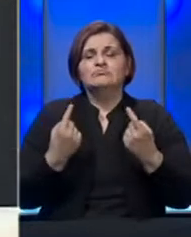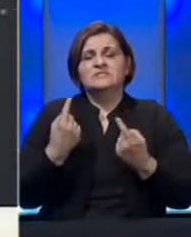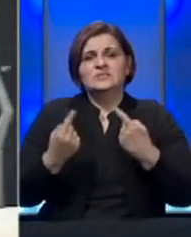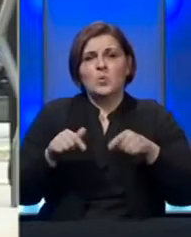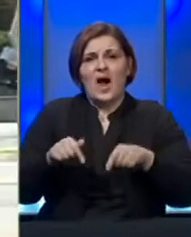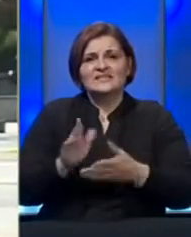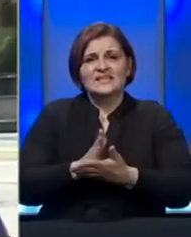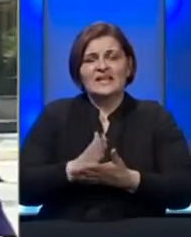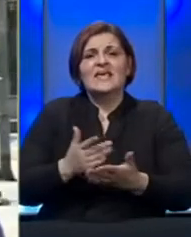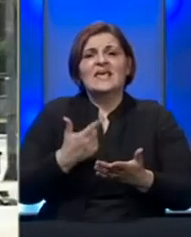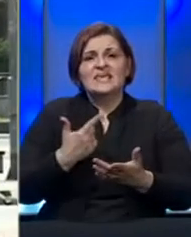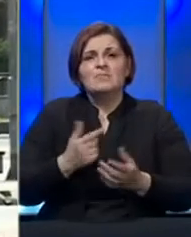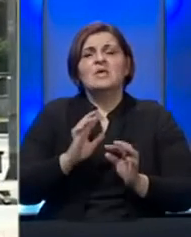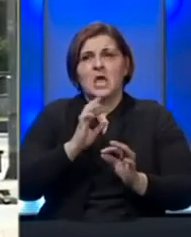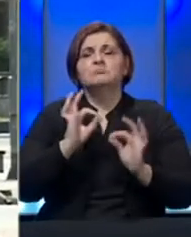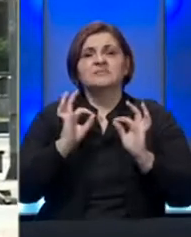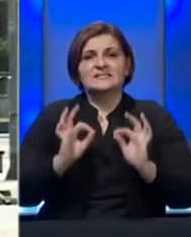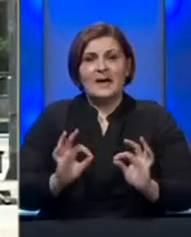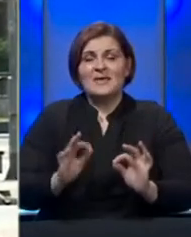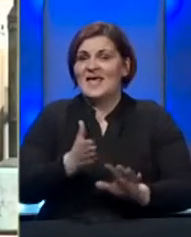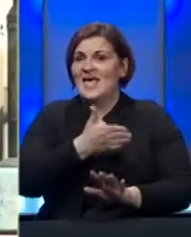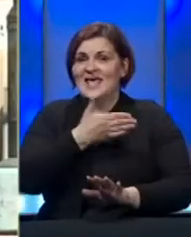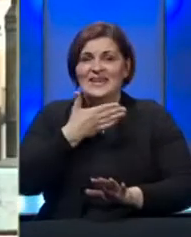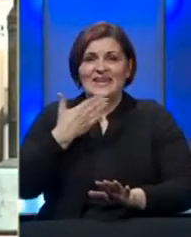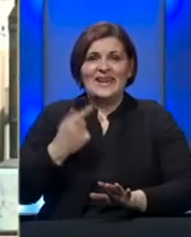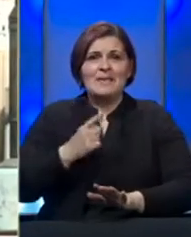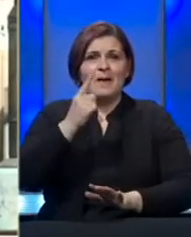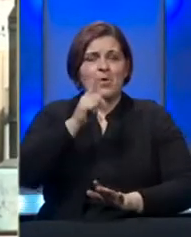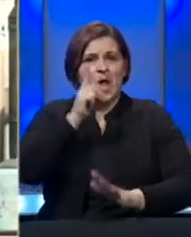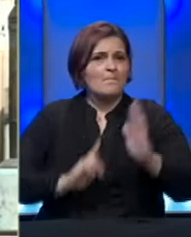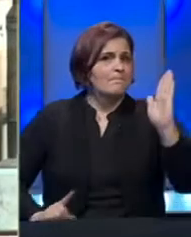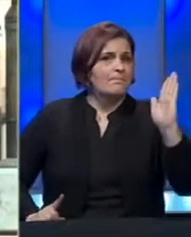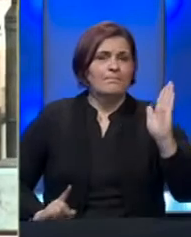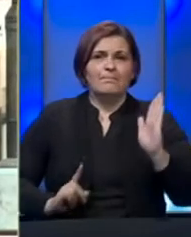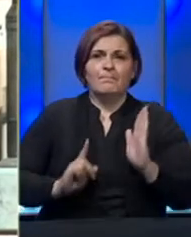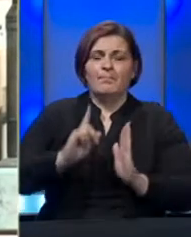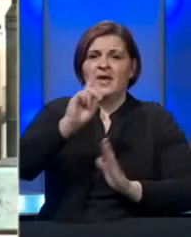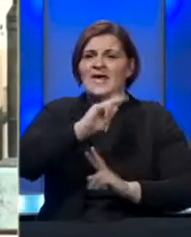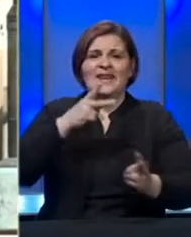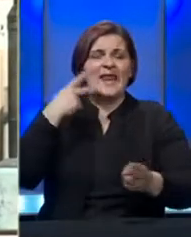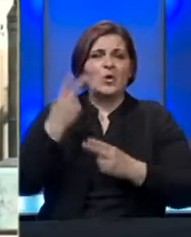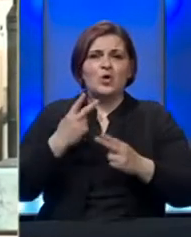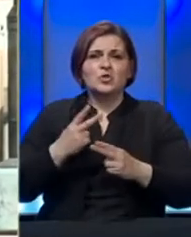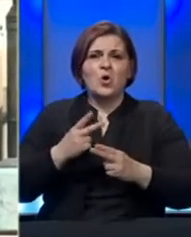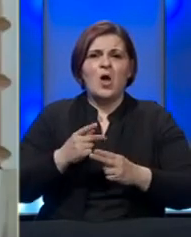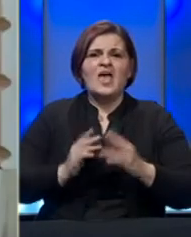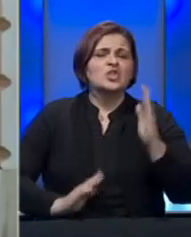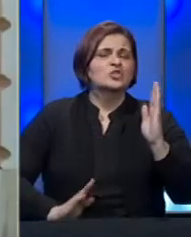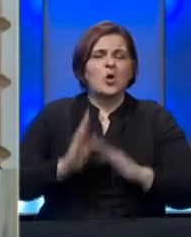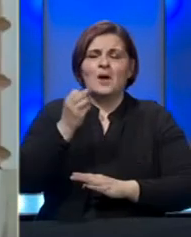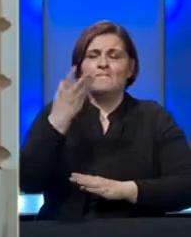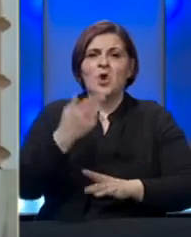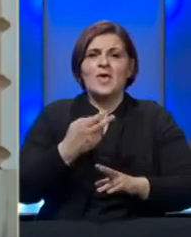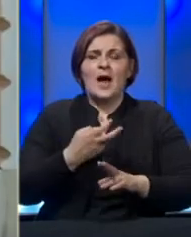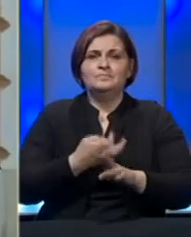entitetu i dalje se smatra stabilnom. Dakle, nemamo onaj eksponencijalni, odnosno nekontrolisani, nagli skok broja